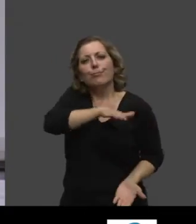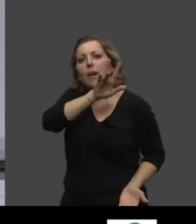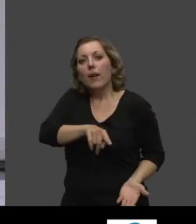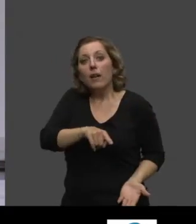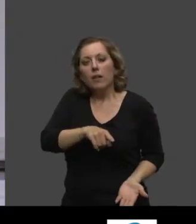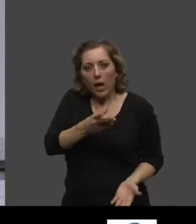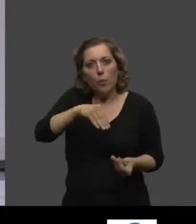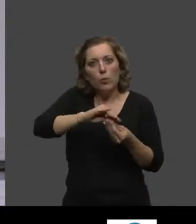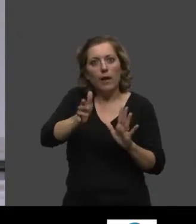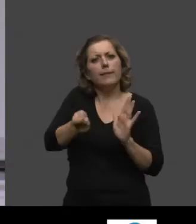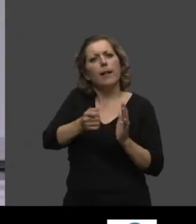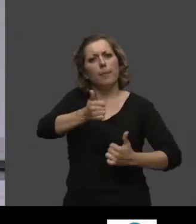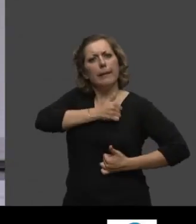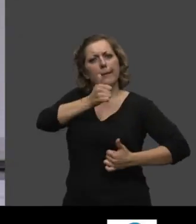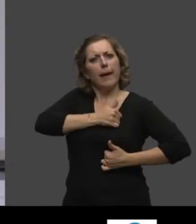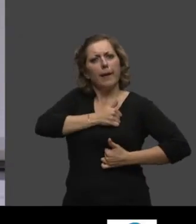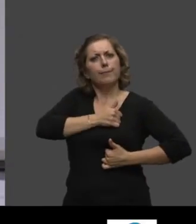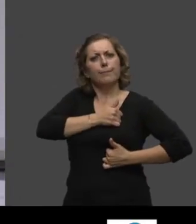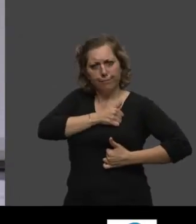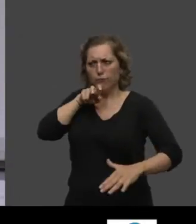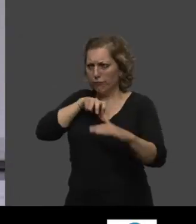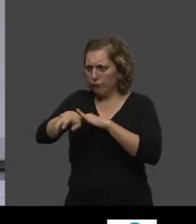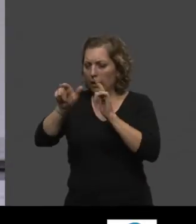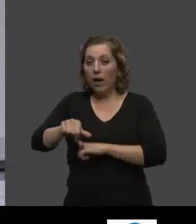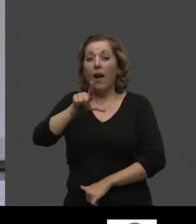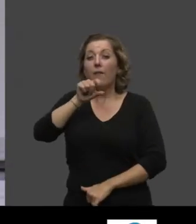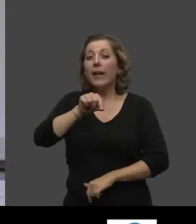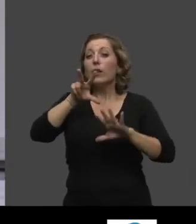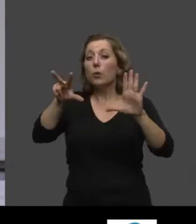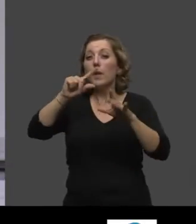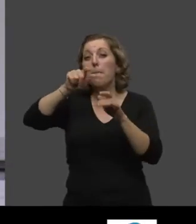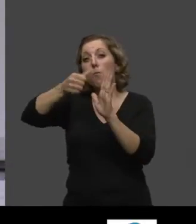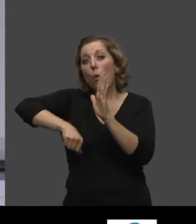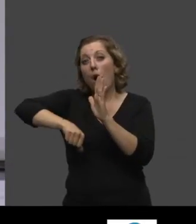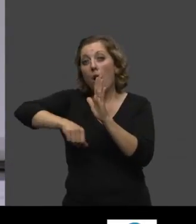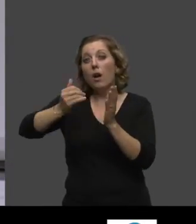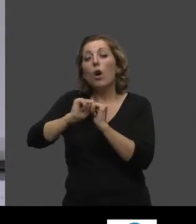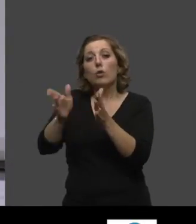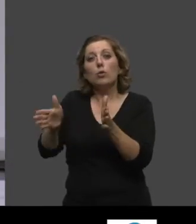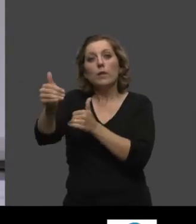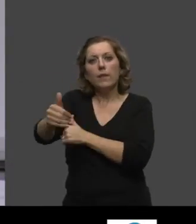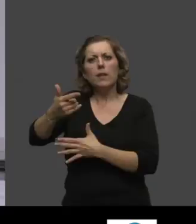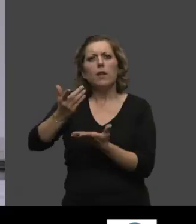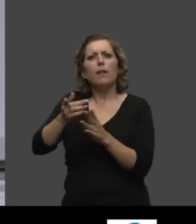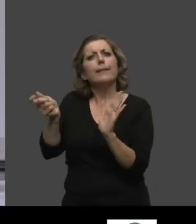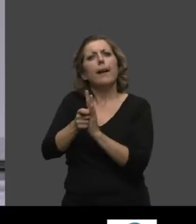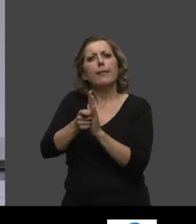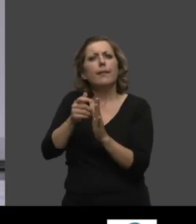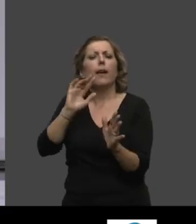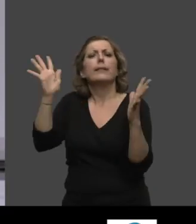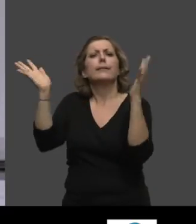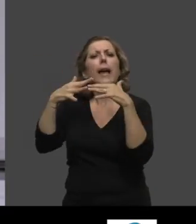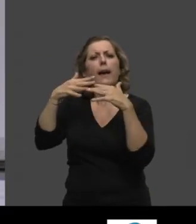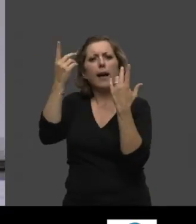mon régiment. J'ai eu la chance de rester 28 mois au service militaire. C'était au moment de la guerre d'Algérie. Bon,